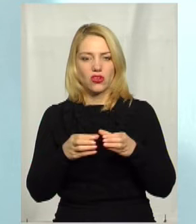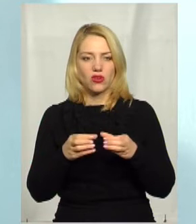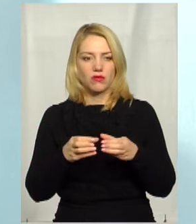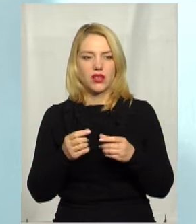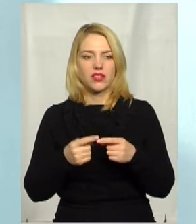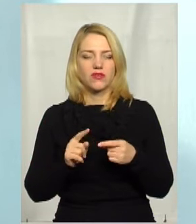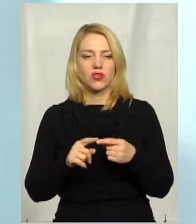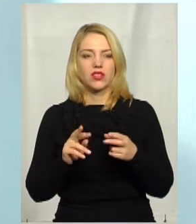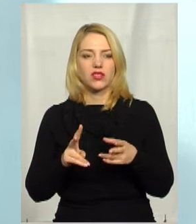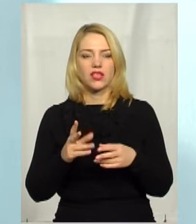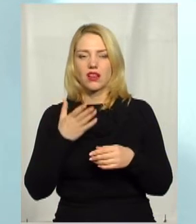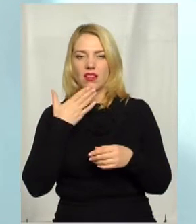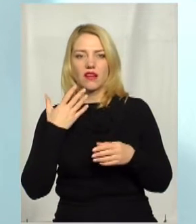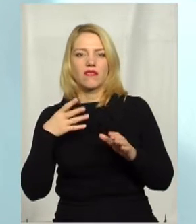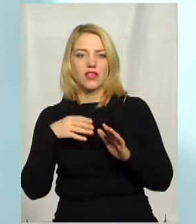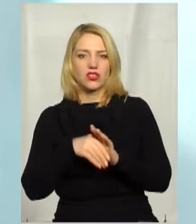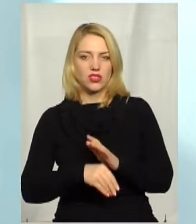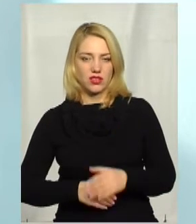дійшли.